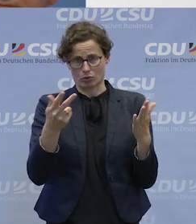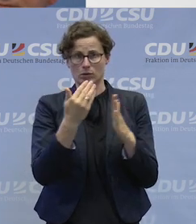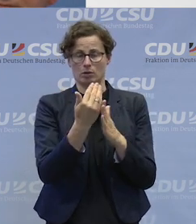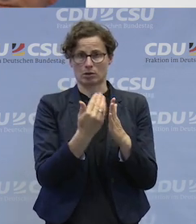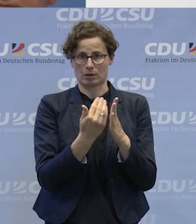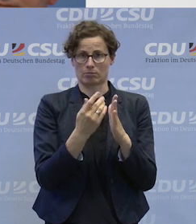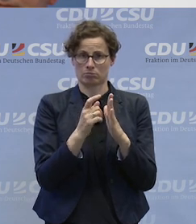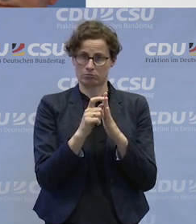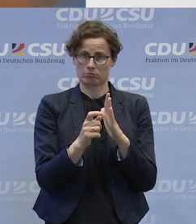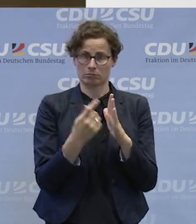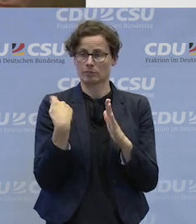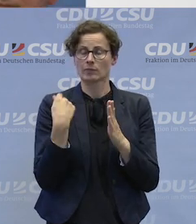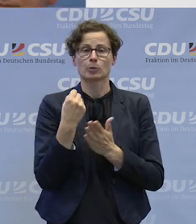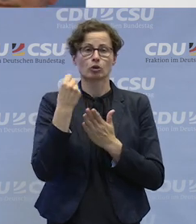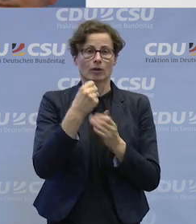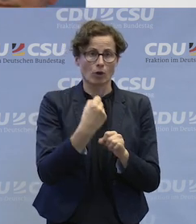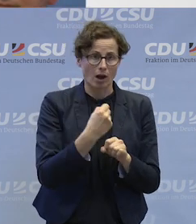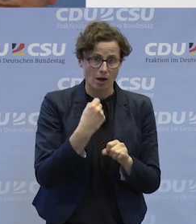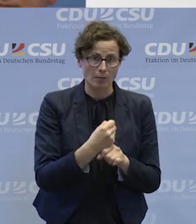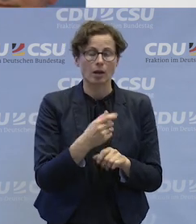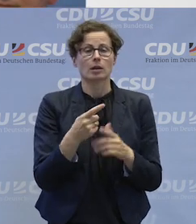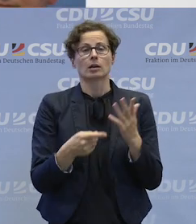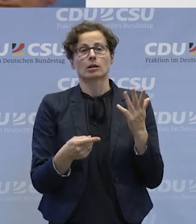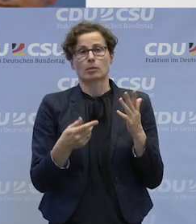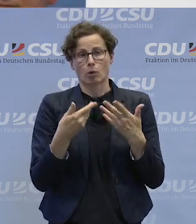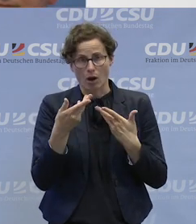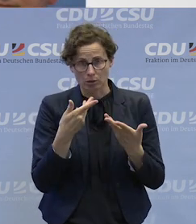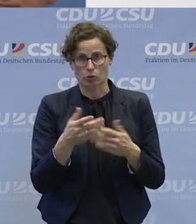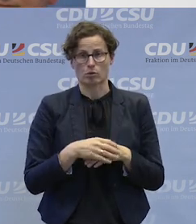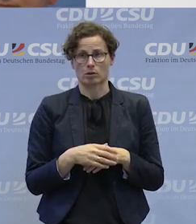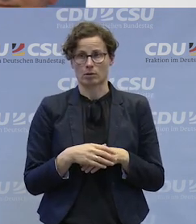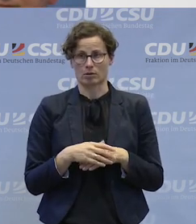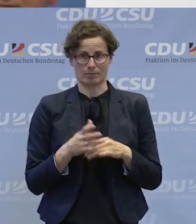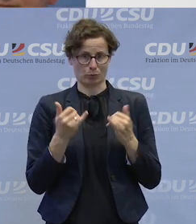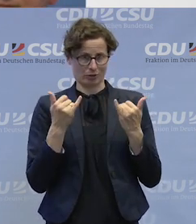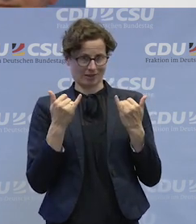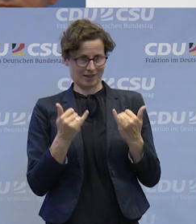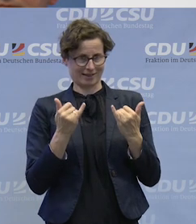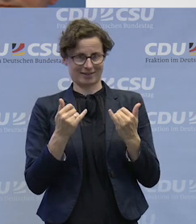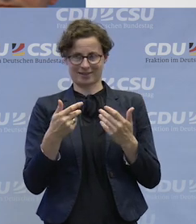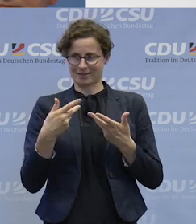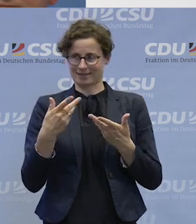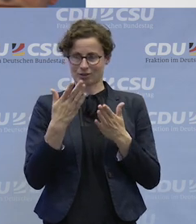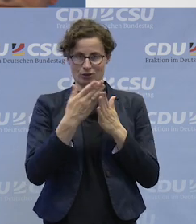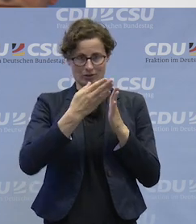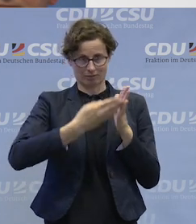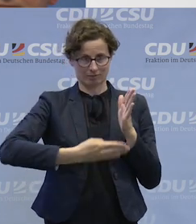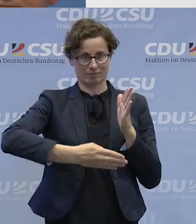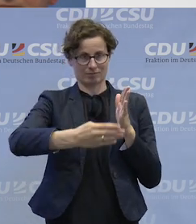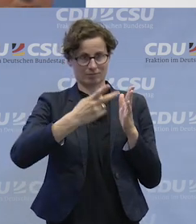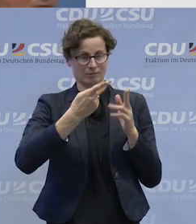auch hier eben, wie Budget für Arbeit, Beratung. Aber wir sammeln jetzt im Grunde für das nächste Kapitel des